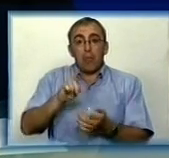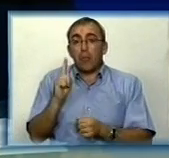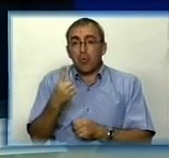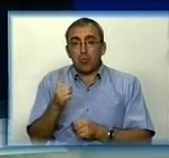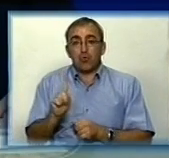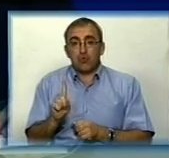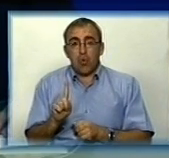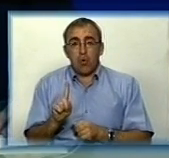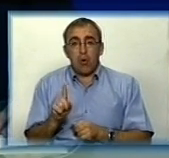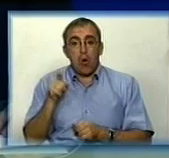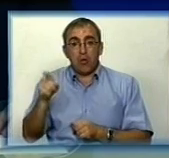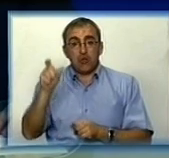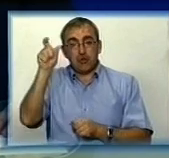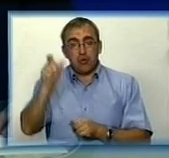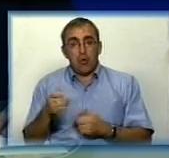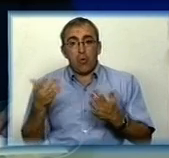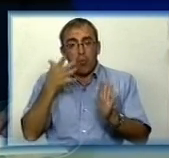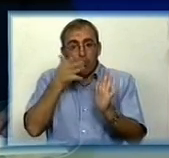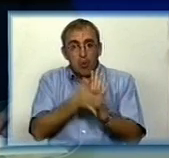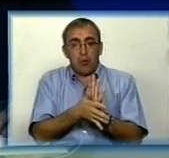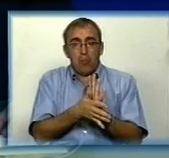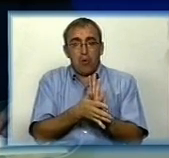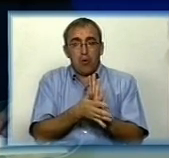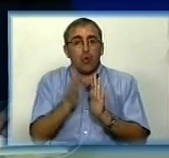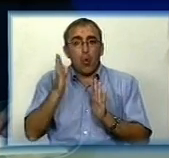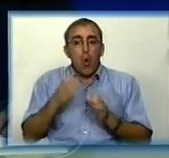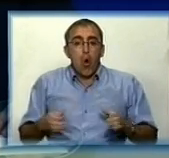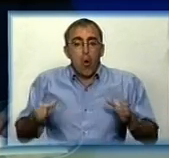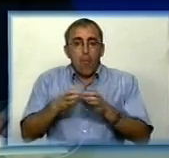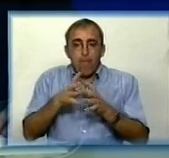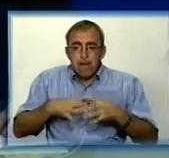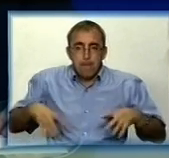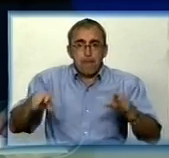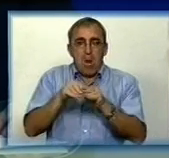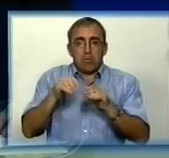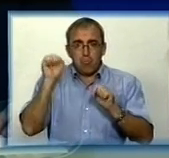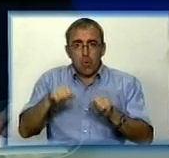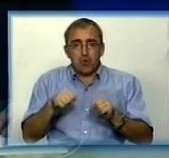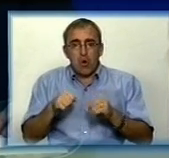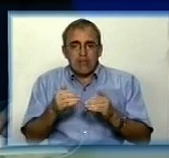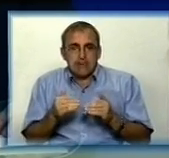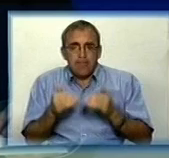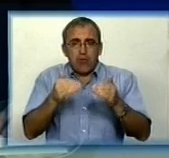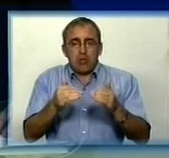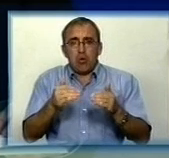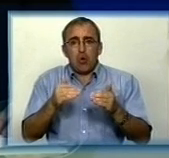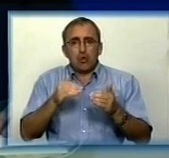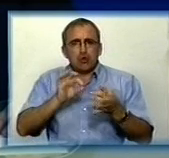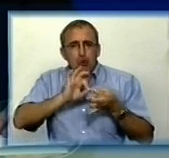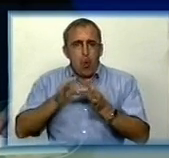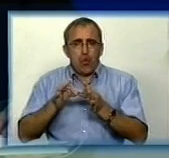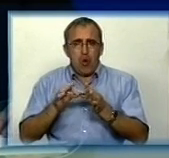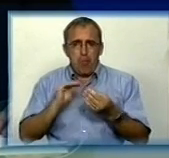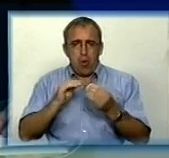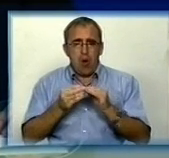вона, як людина, який розуміє, що тільки командою, тільки вместе можна здвинуть вот такі сложні проблеми. А